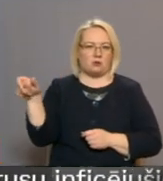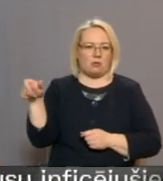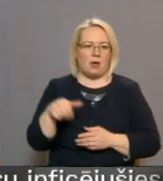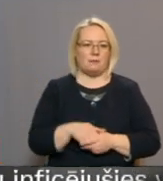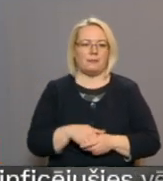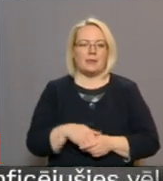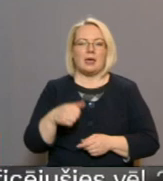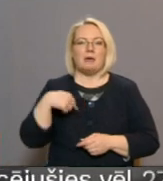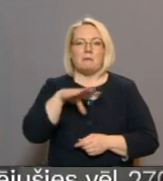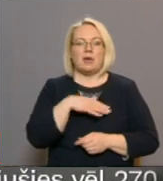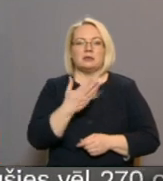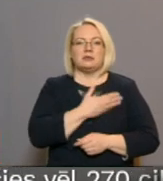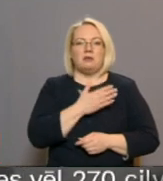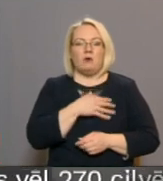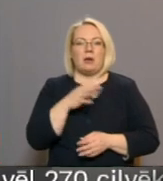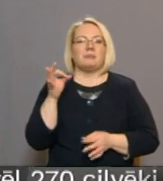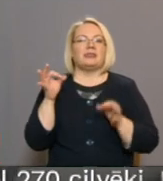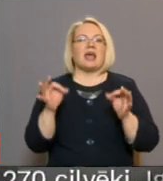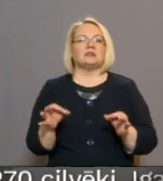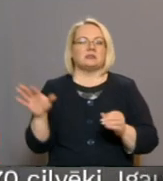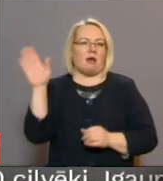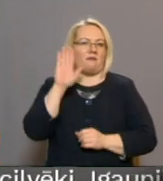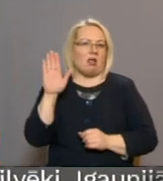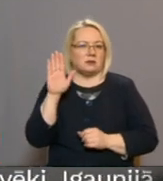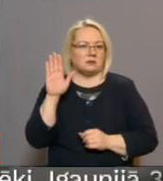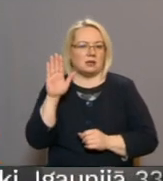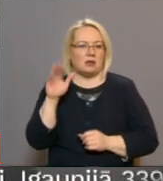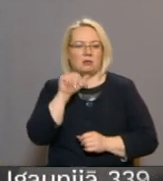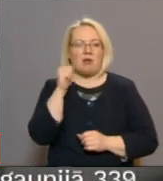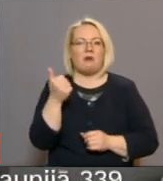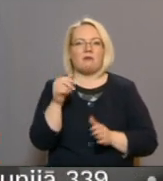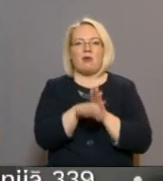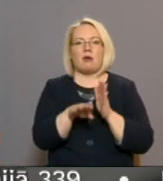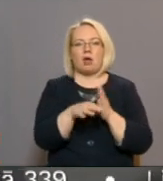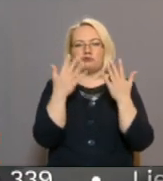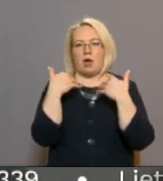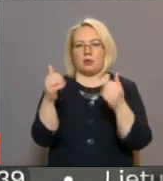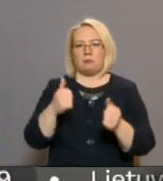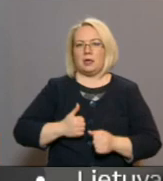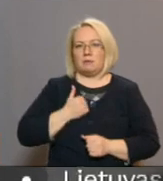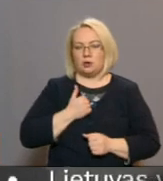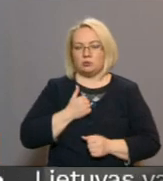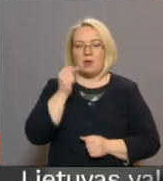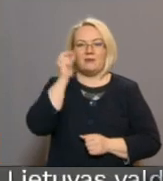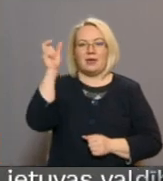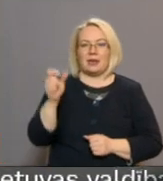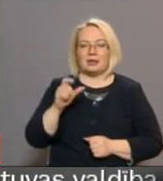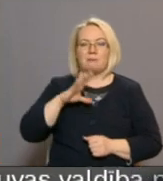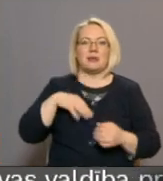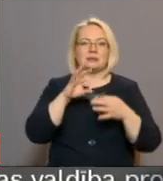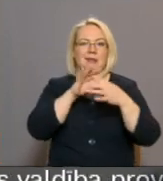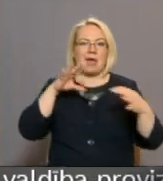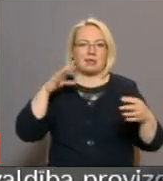tisiskajā valstī. Tā nevar vienkārši tā paņemt un atņemt īpašumumu. Igor Švilpe īsi pēc Latvijas